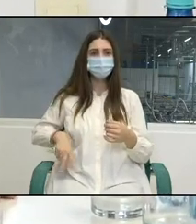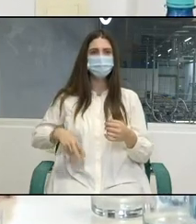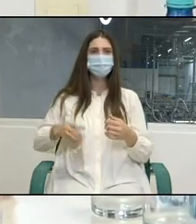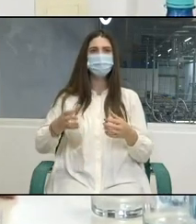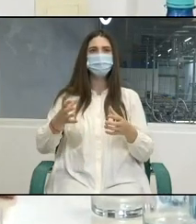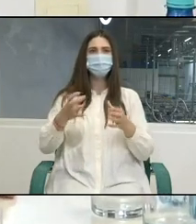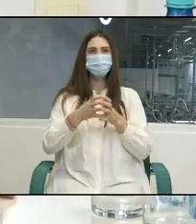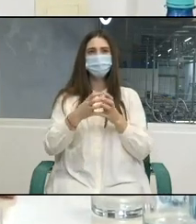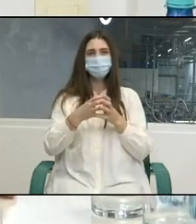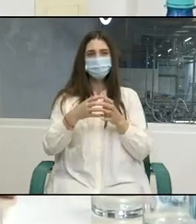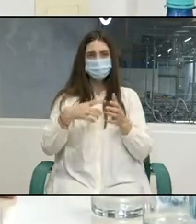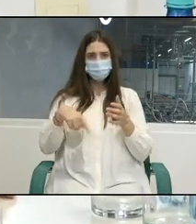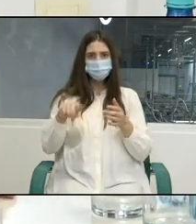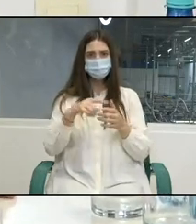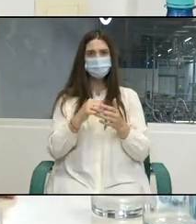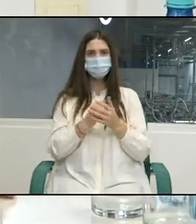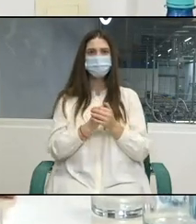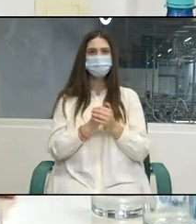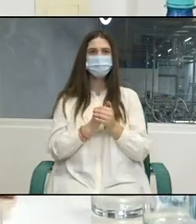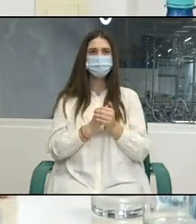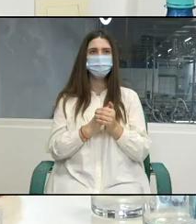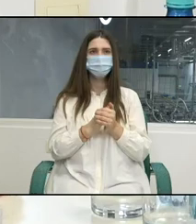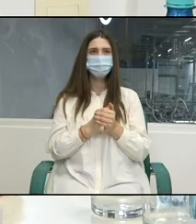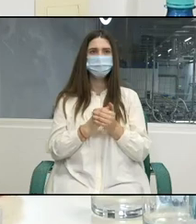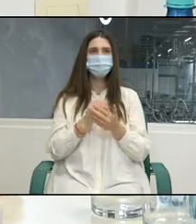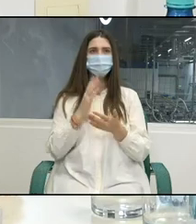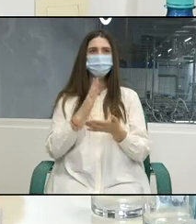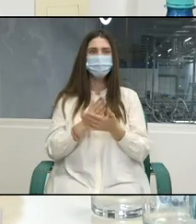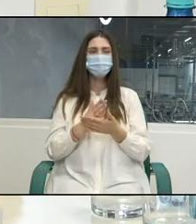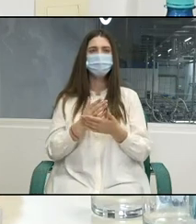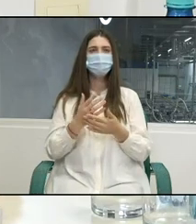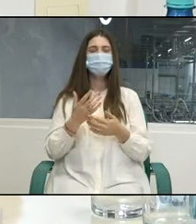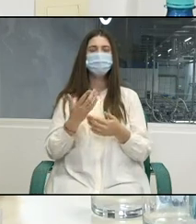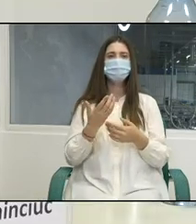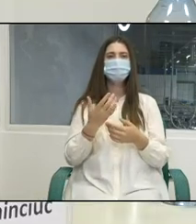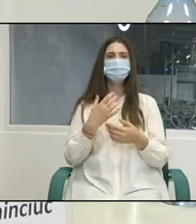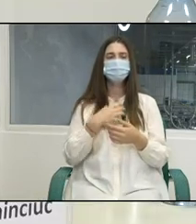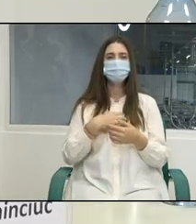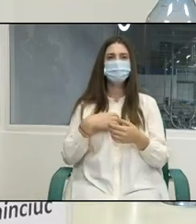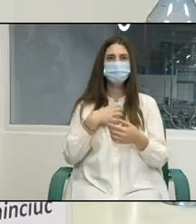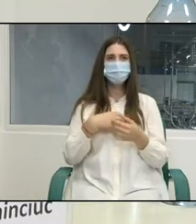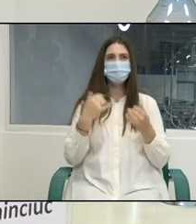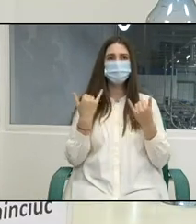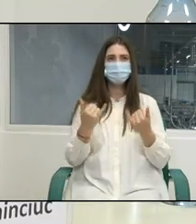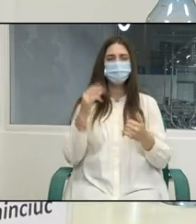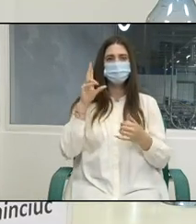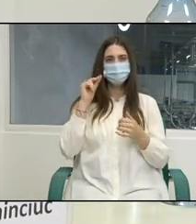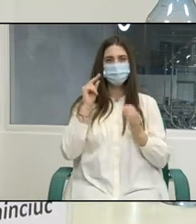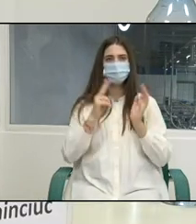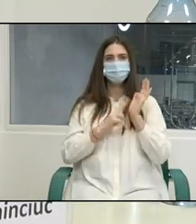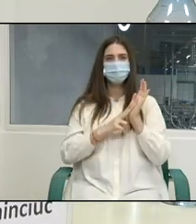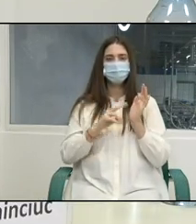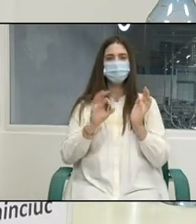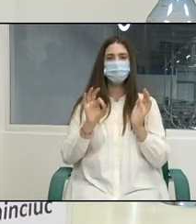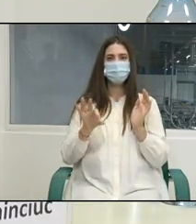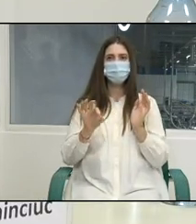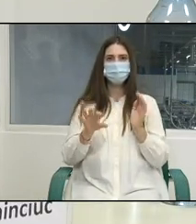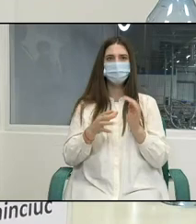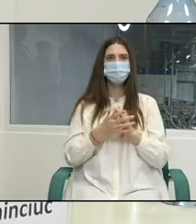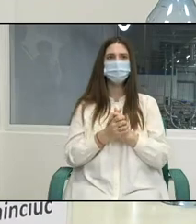asistență, este semnificativ faptul că astăzi, data de 7 octombrie,